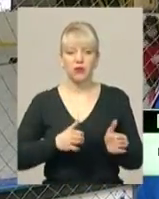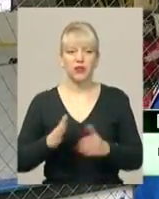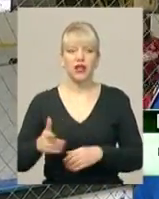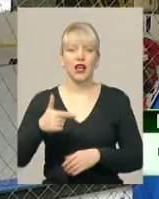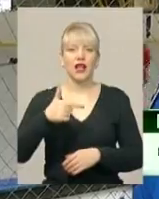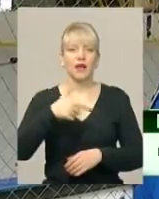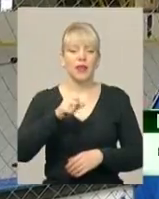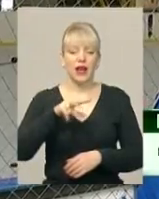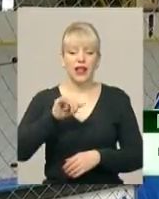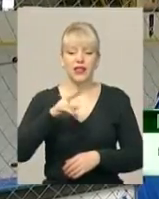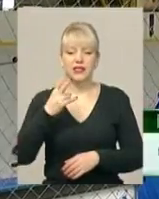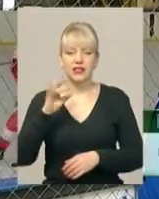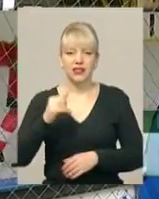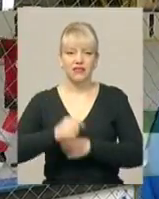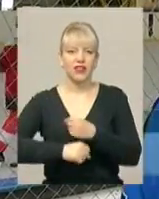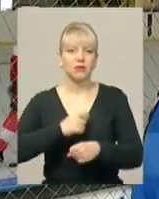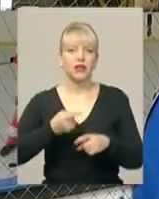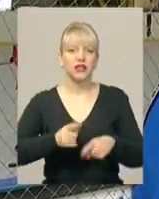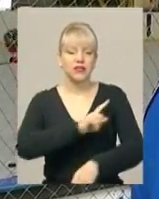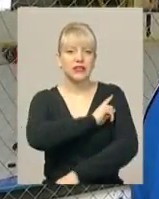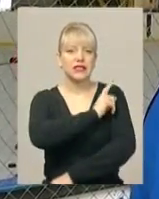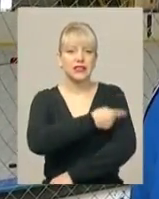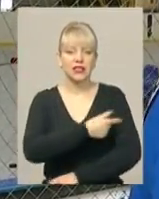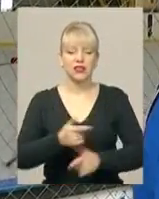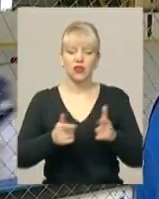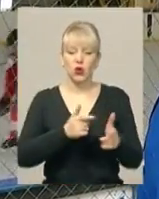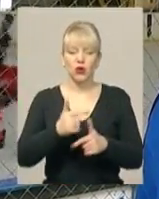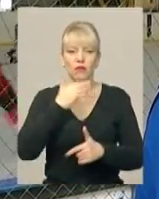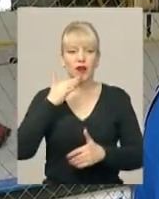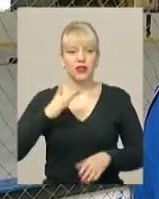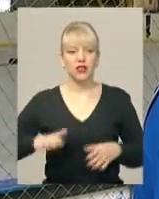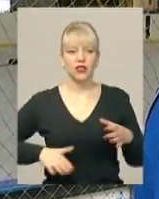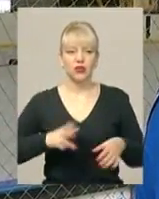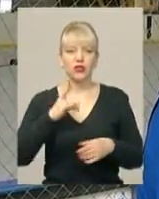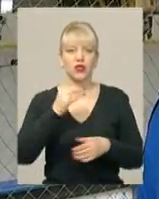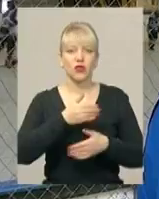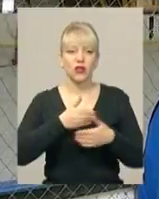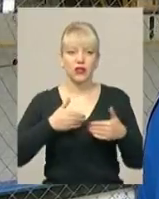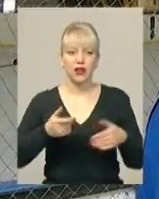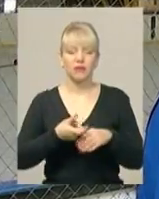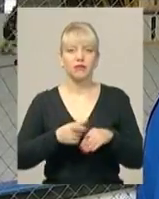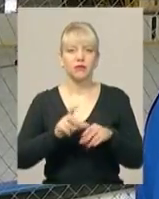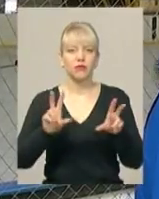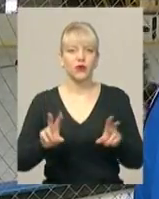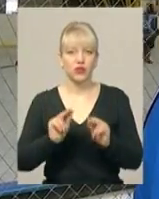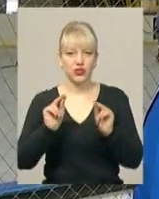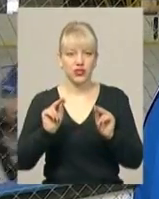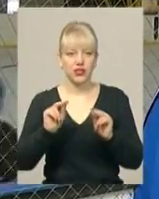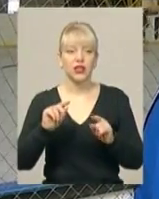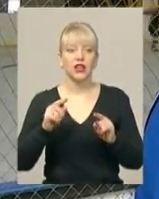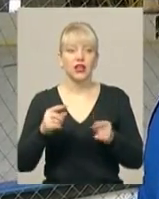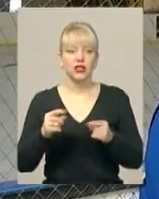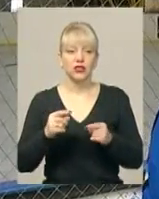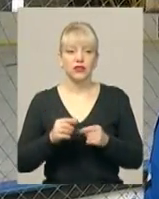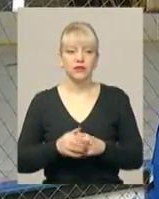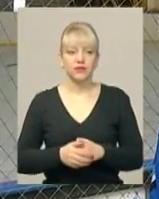галецьким медведем. Тромці команда, яка дуже сильна, дуже готовиться, дуже багато тренується. Але нам більше всього пощастило. Добре, що не довели до